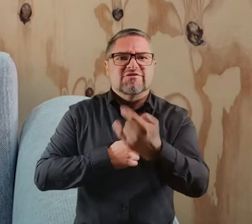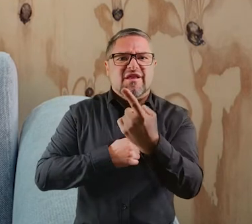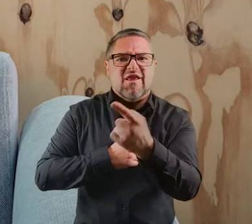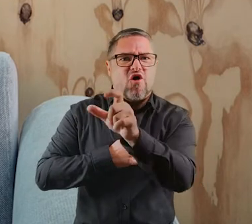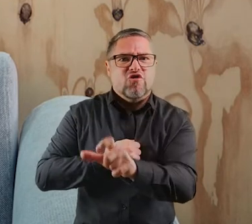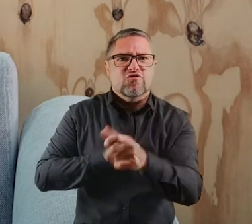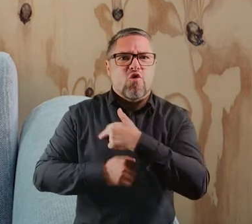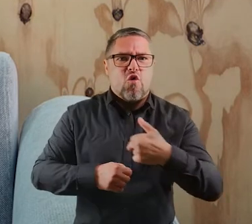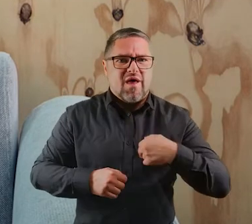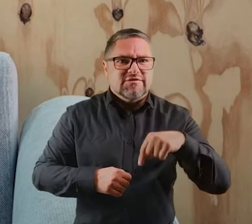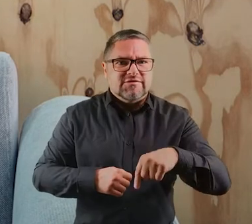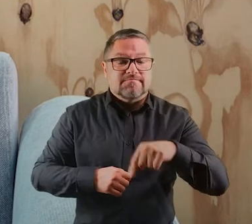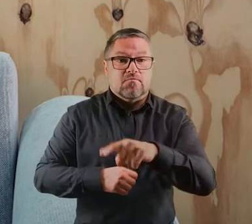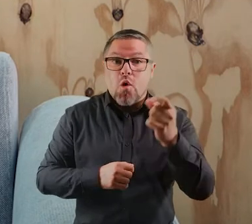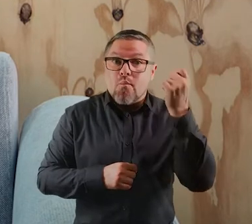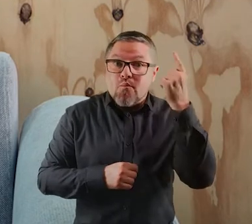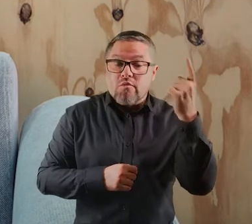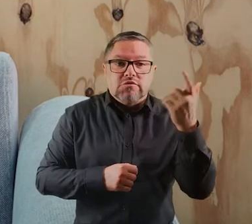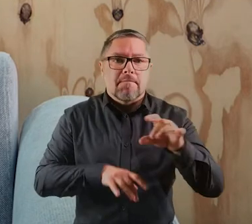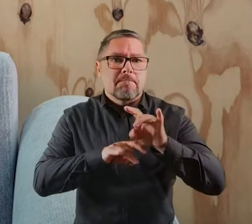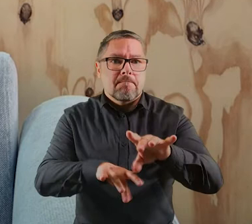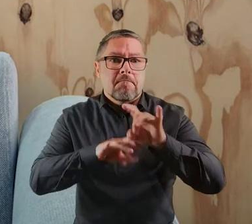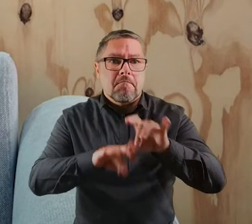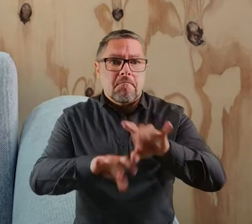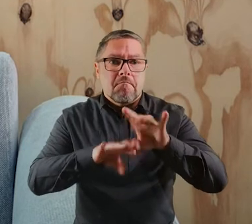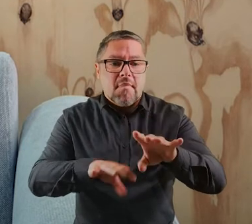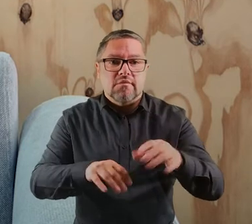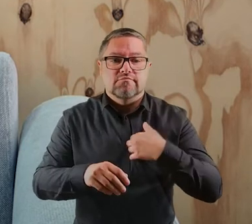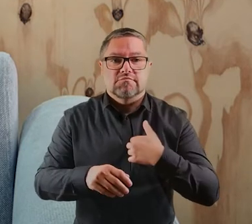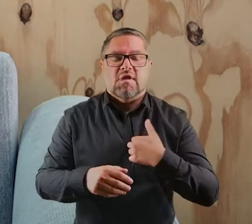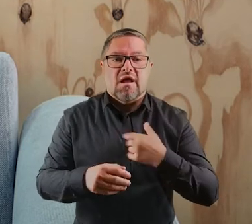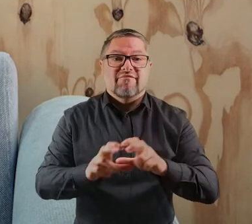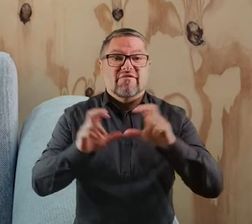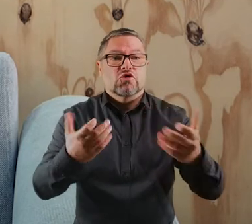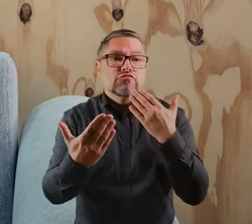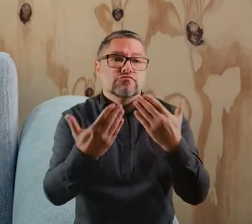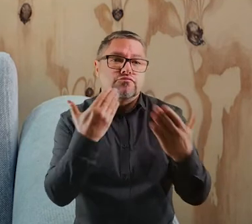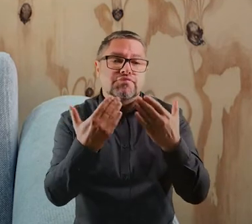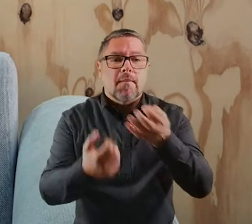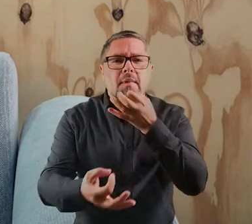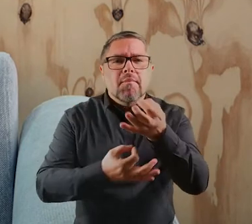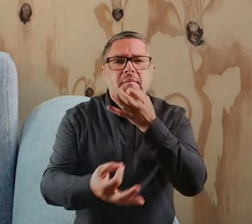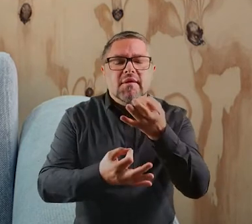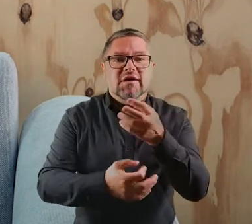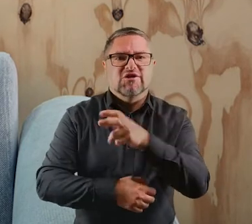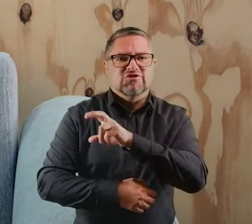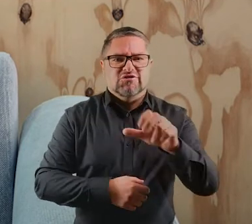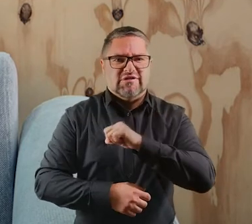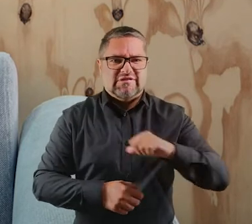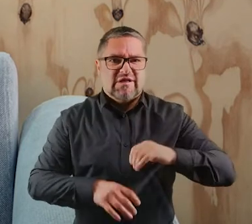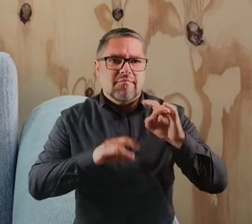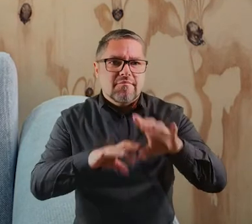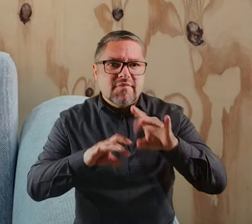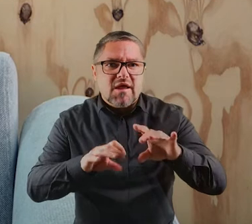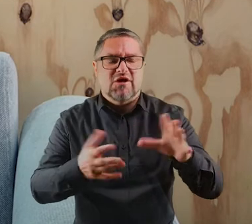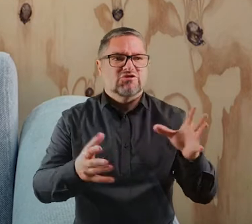podopiecznego. Jego pomysłem był bieg. Zaczęłam go w trakcie tej rozmowy dopytywać o to, czy